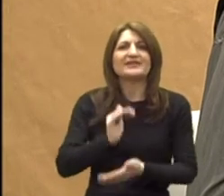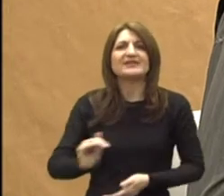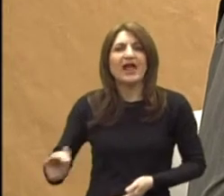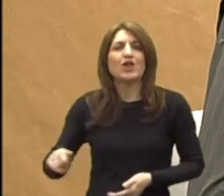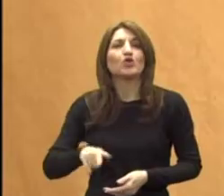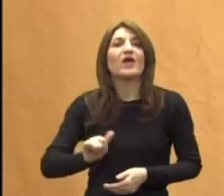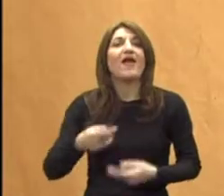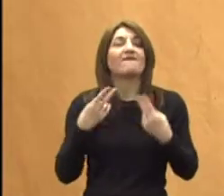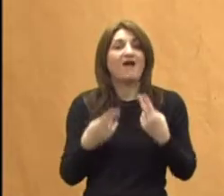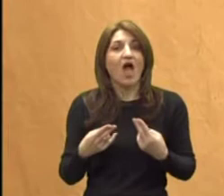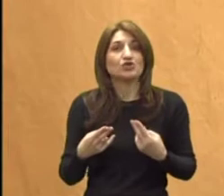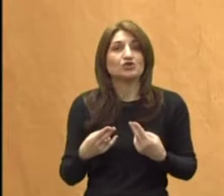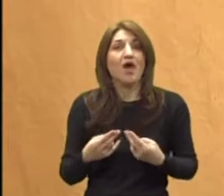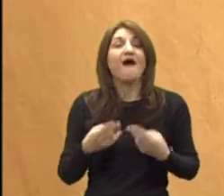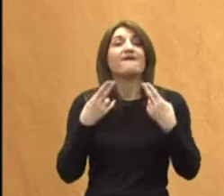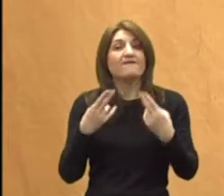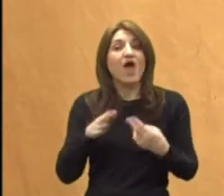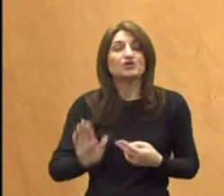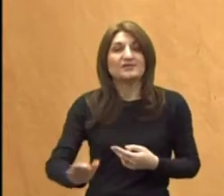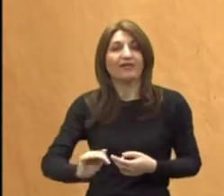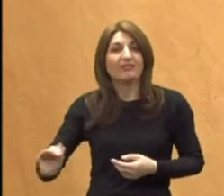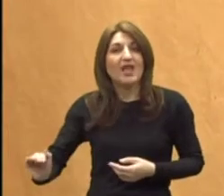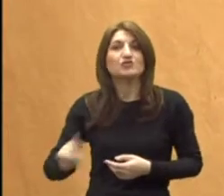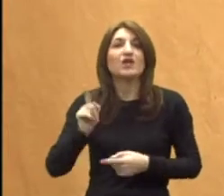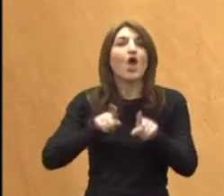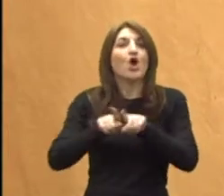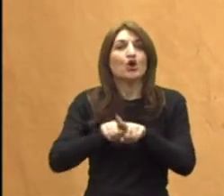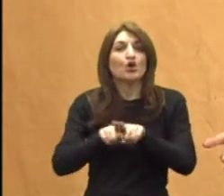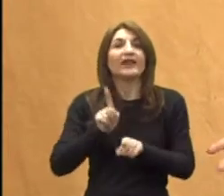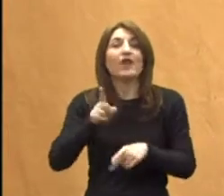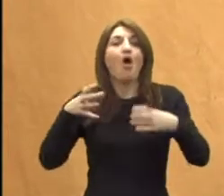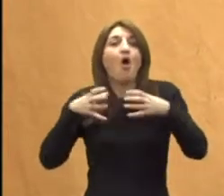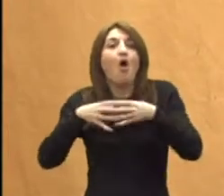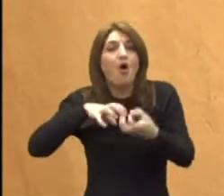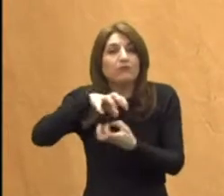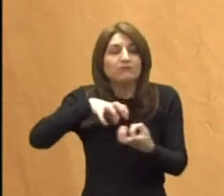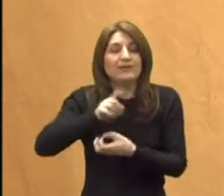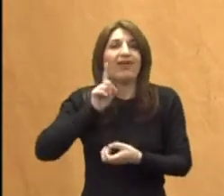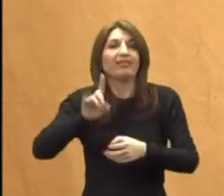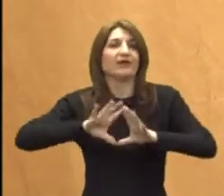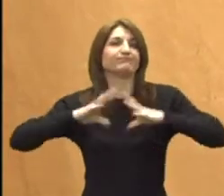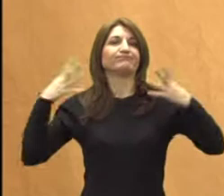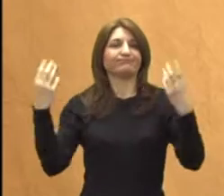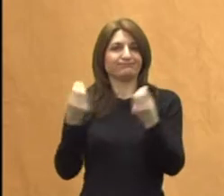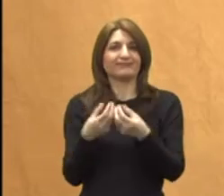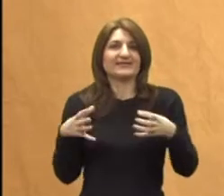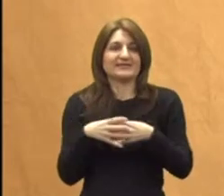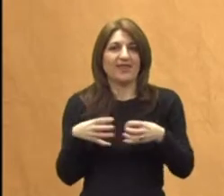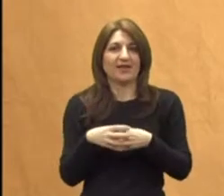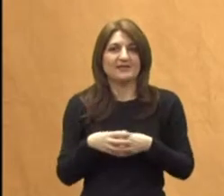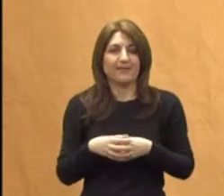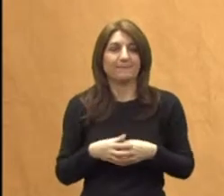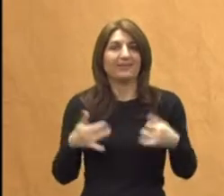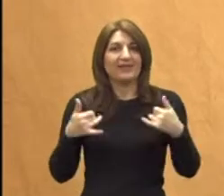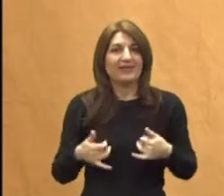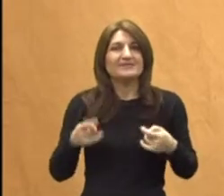važno. Dobar za djecu i njihovi roditelji. Dobar za obitelj. A dobar i za širu društvenu zajednicu. Upravo ste rekli sve ono što bi mi danas malo i